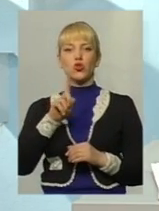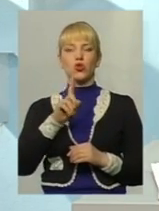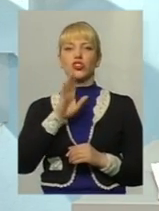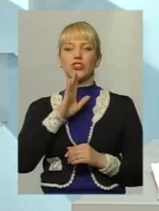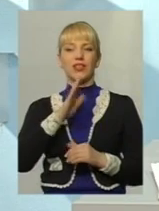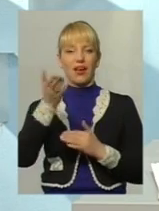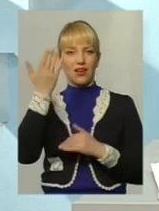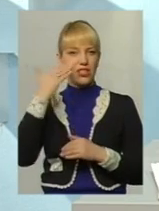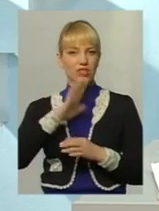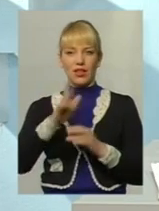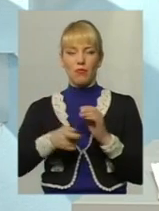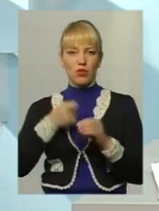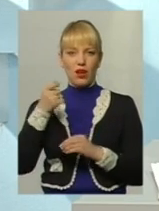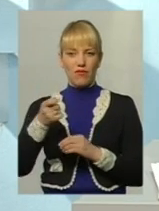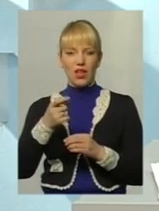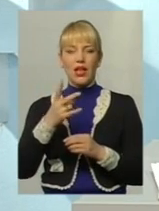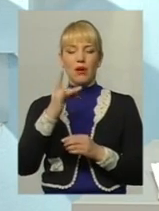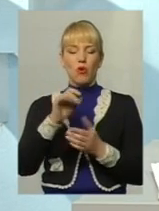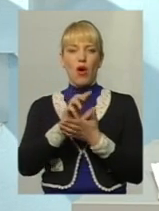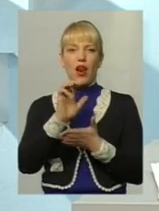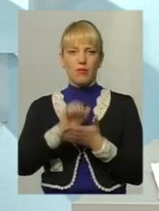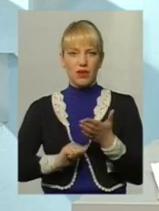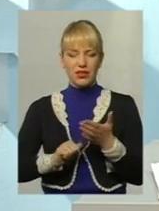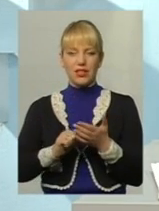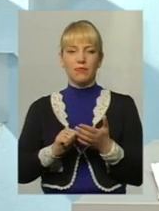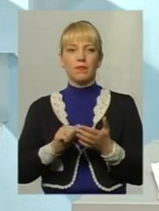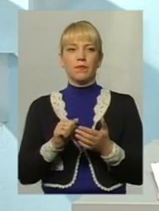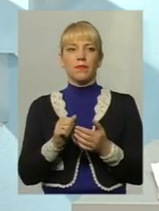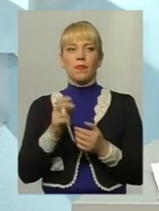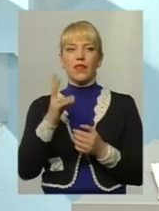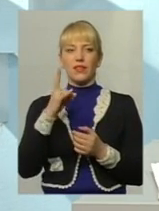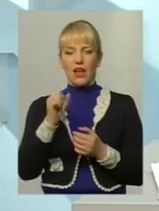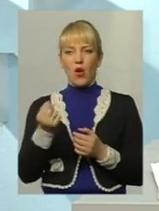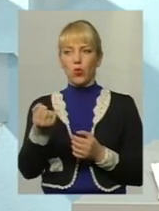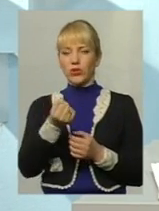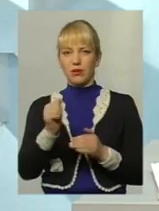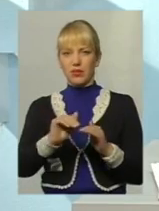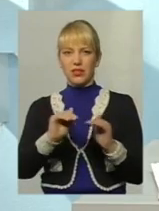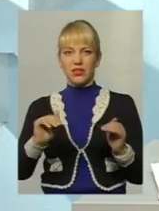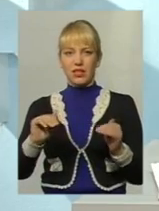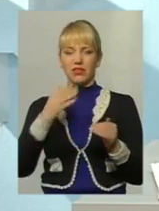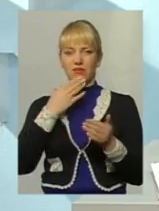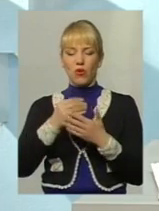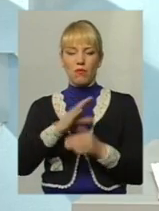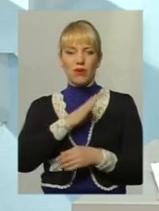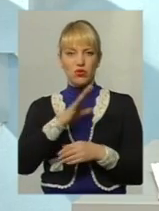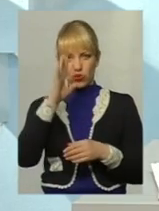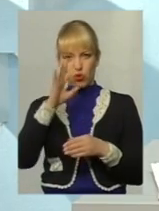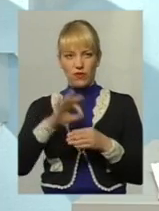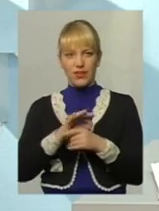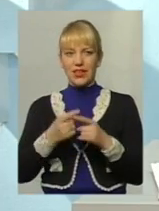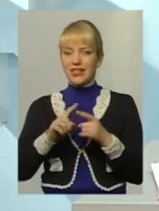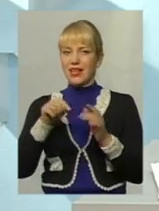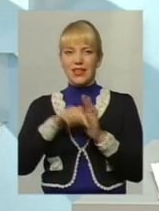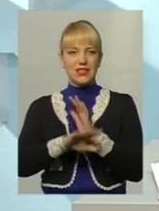не подавала в свій час аліменти про стягнення аліментів на утримання дітей з свого бувшого чоловіка, це